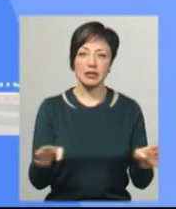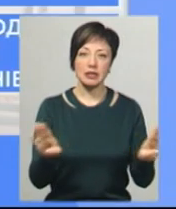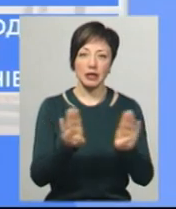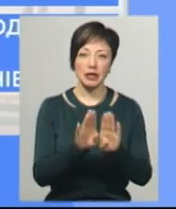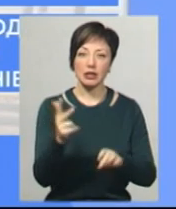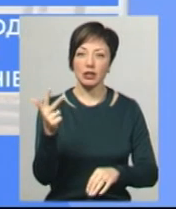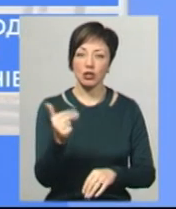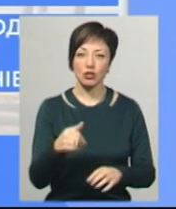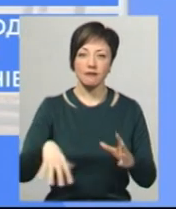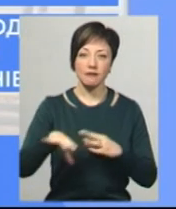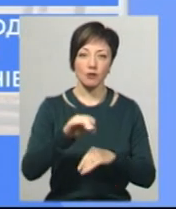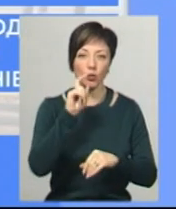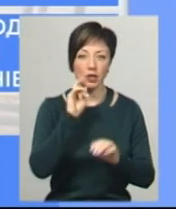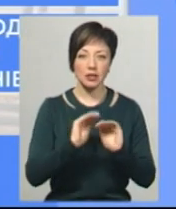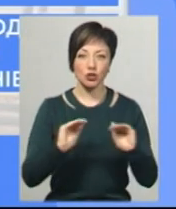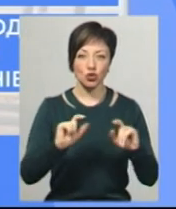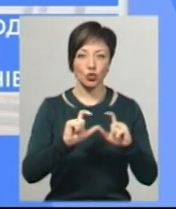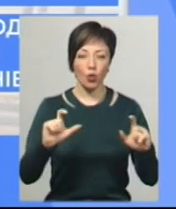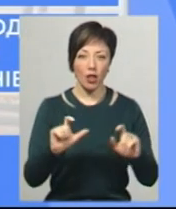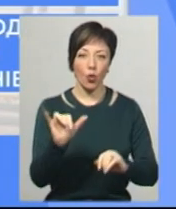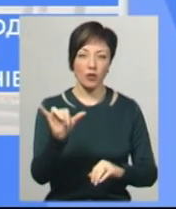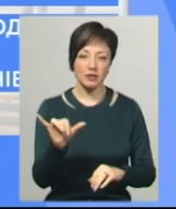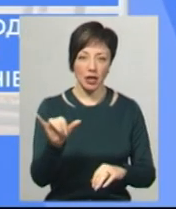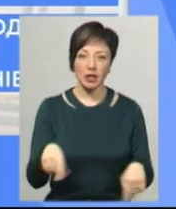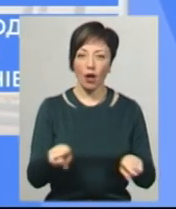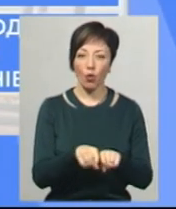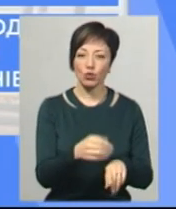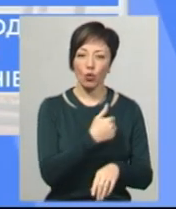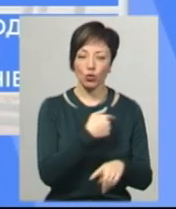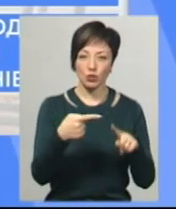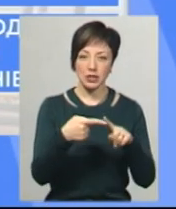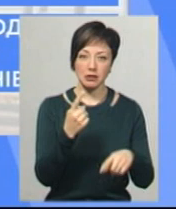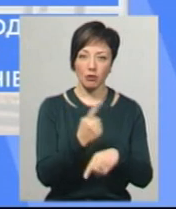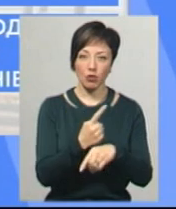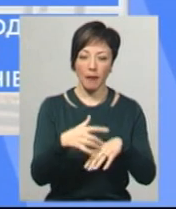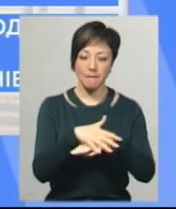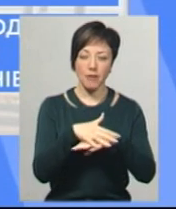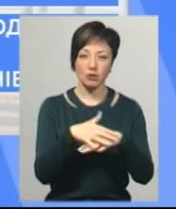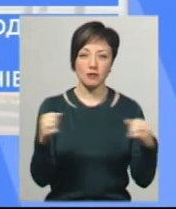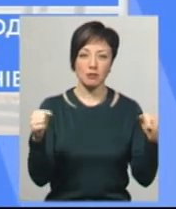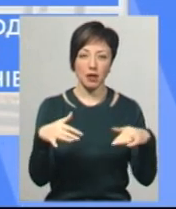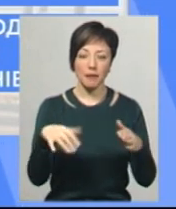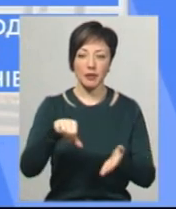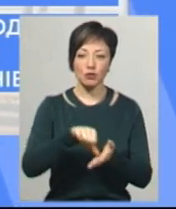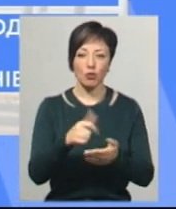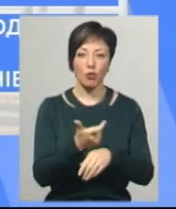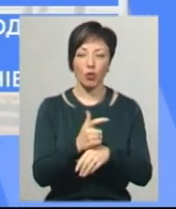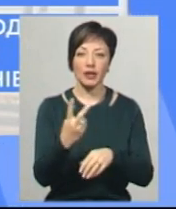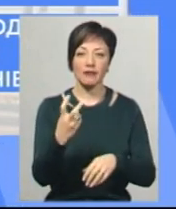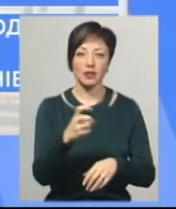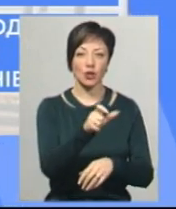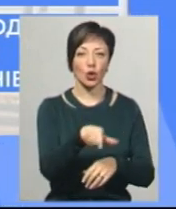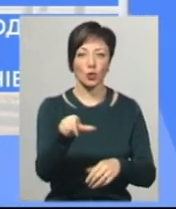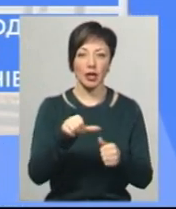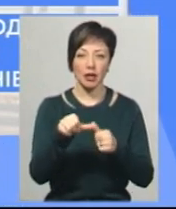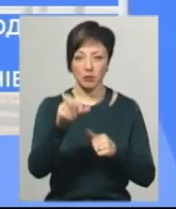тижні усі українські дитсадки, школи та виші. Також хочуть, по-перше, заборонити усі масові зібрання. Де присутні понад дві сотні людей,